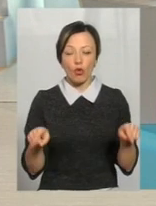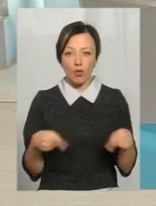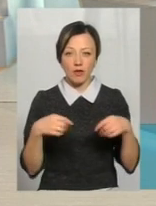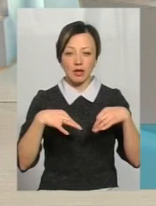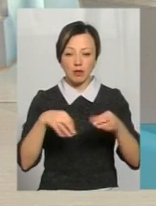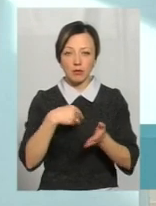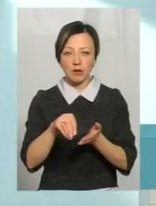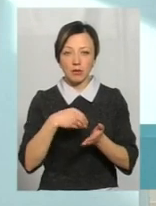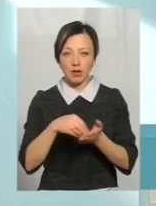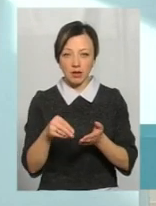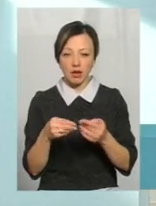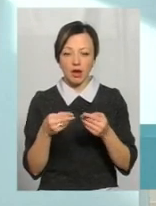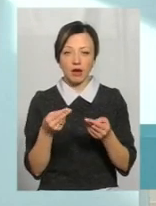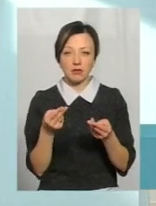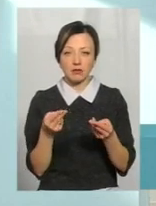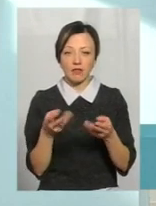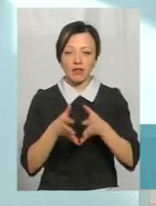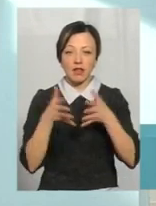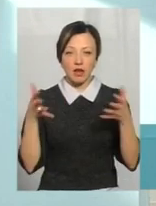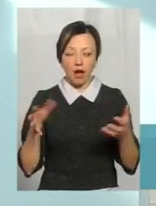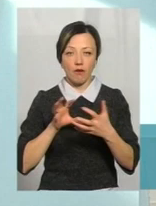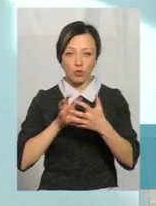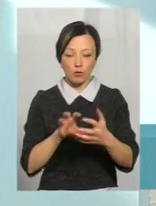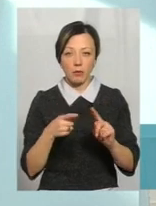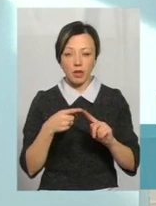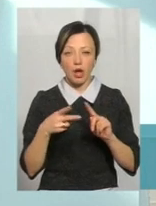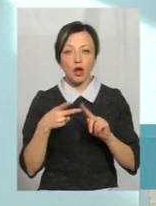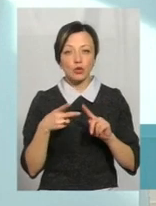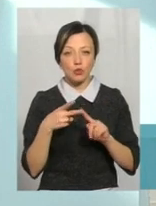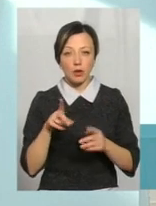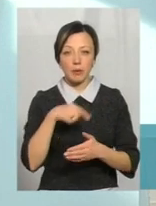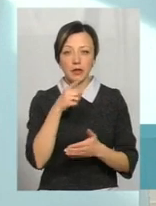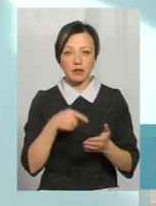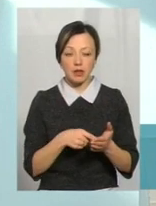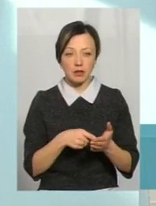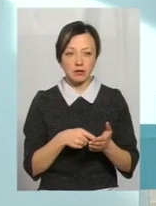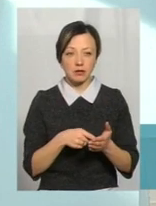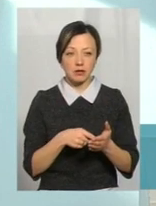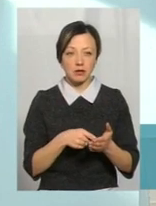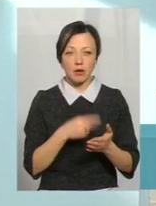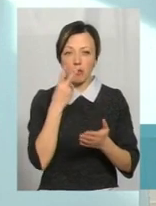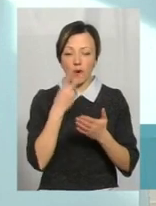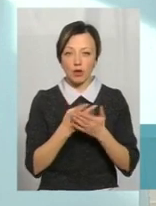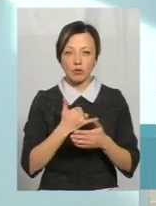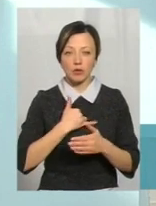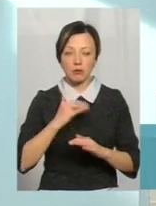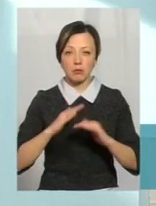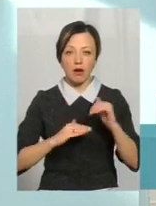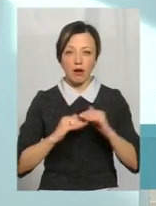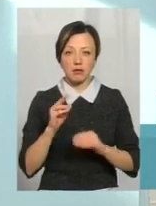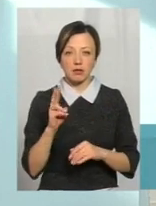і придбання транспортних засобів великої місткості. Це перше питання. і друге питання, як показує нас практика,